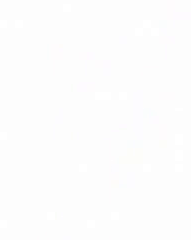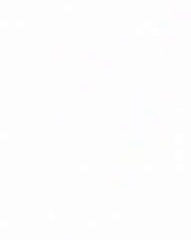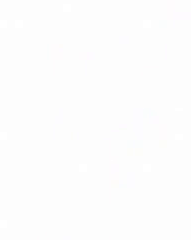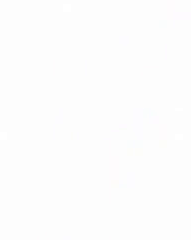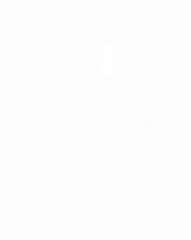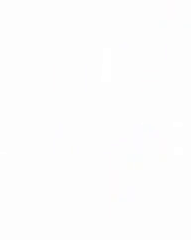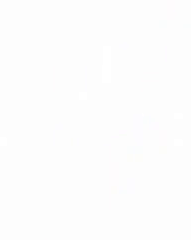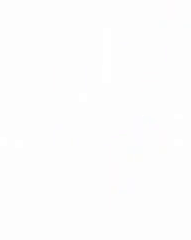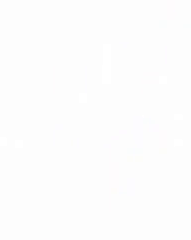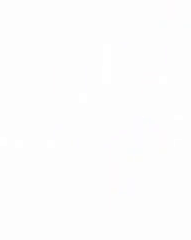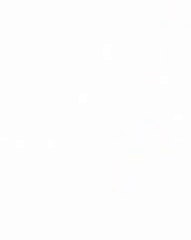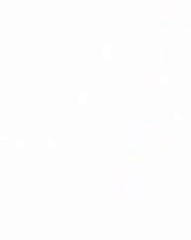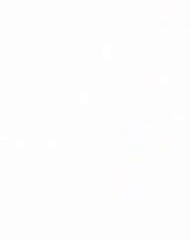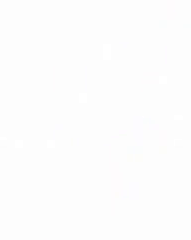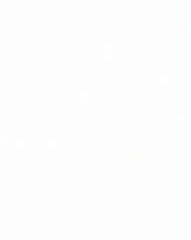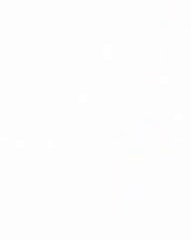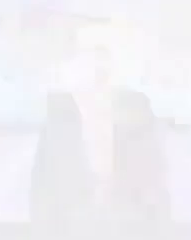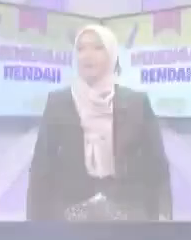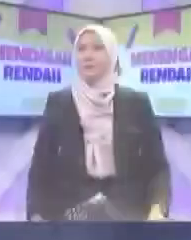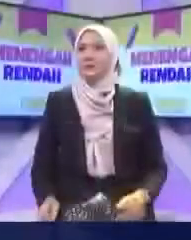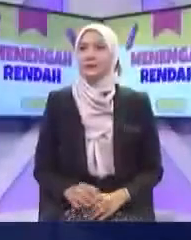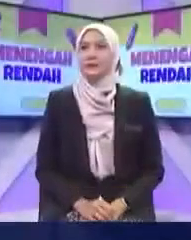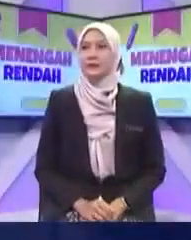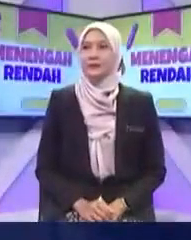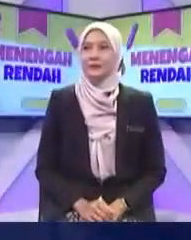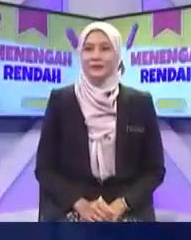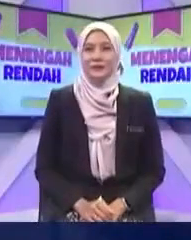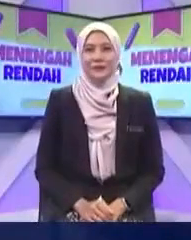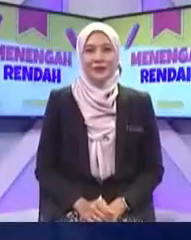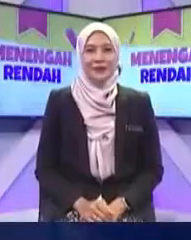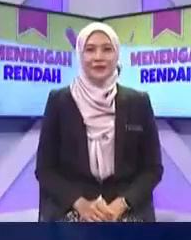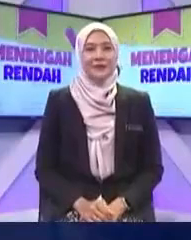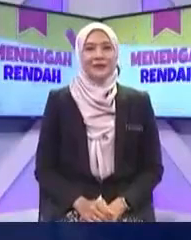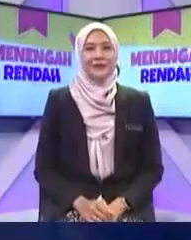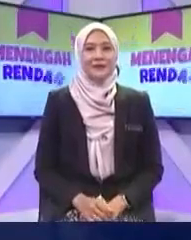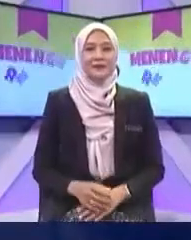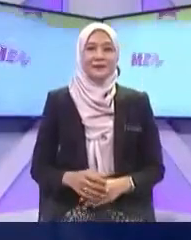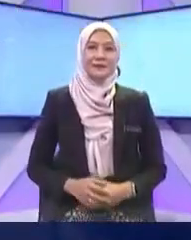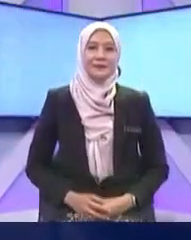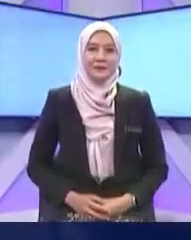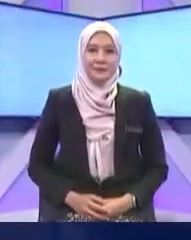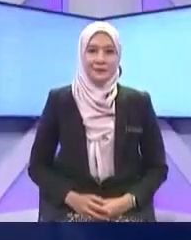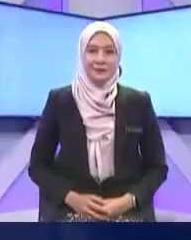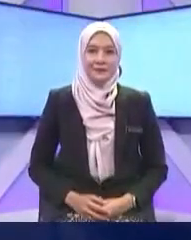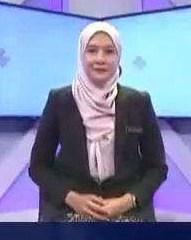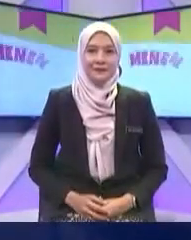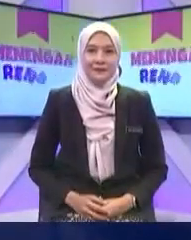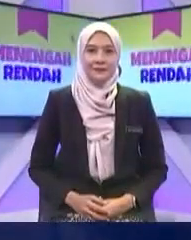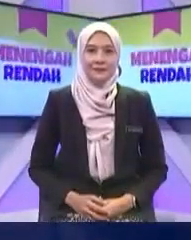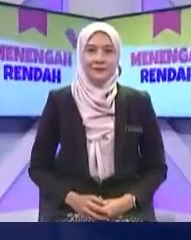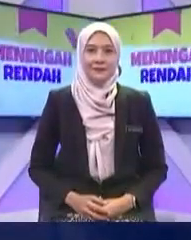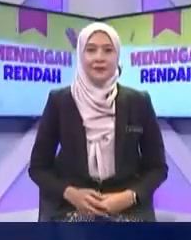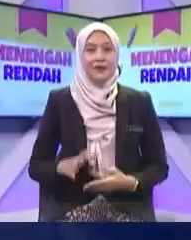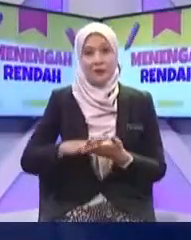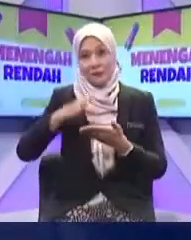Satu Didek TV KPM Inilah dia slot Mendengar rendah Didik TV KPM Hari ini kita